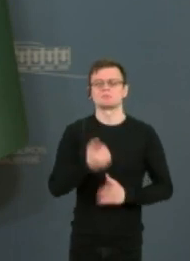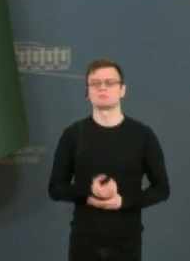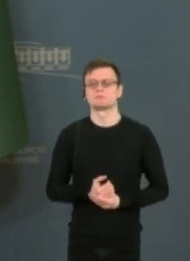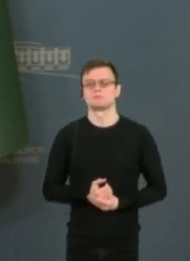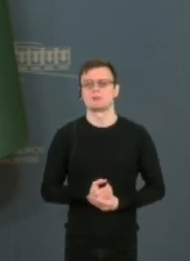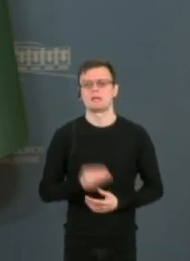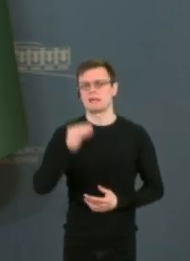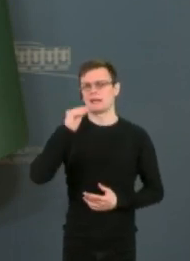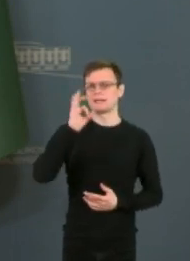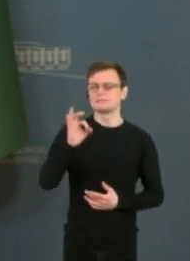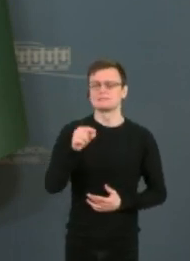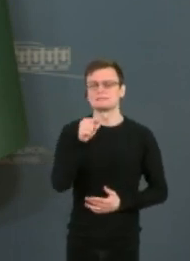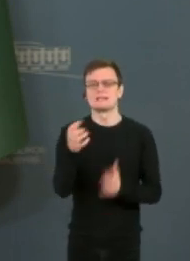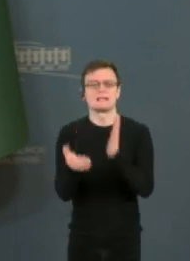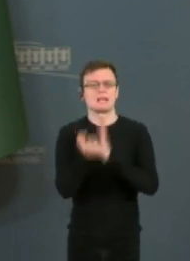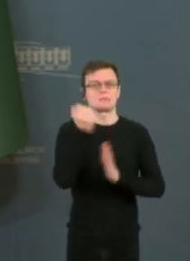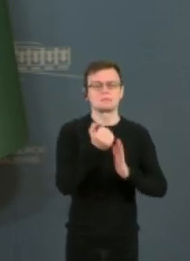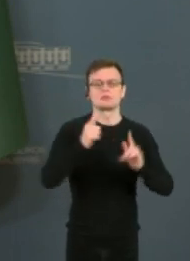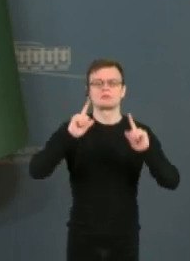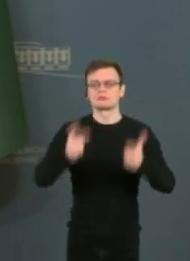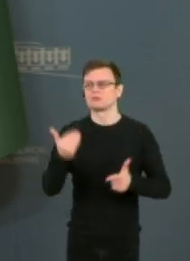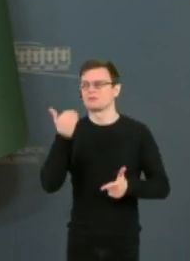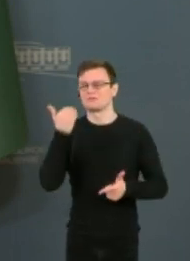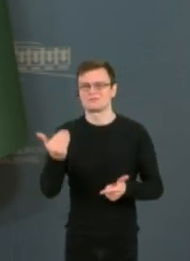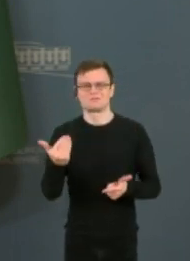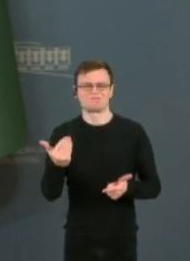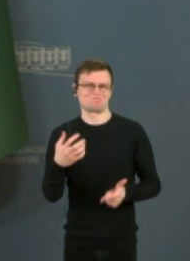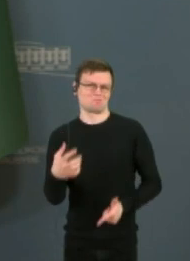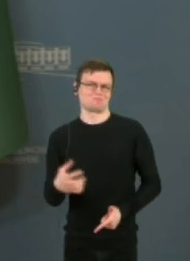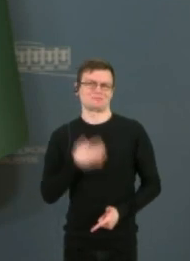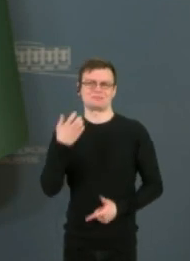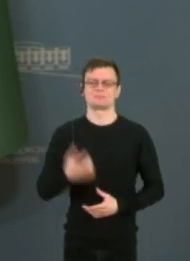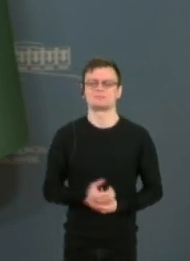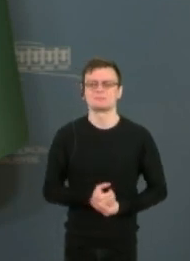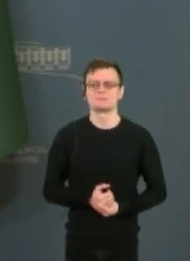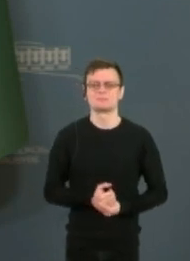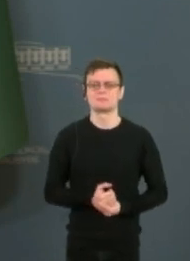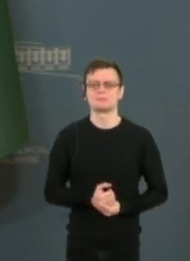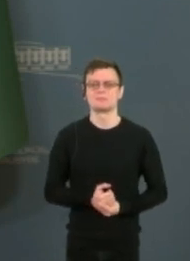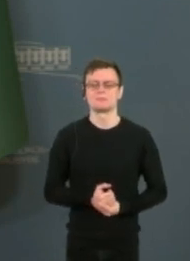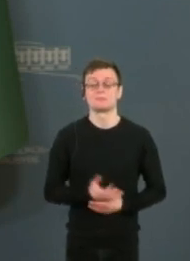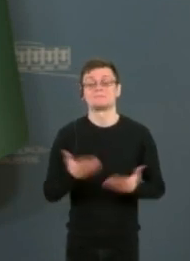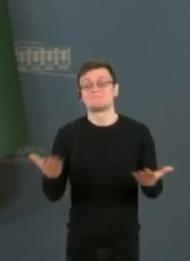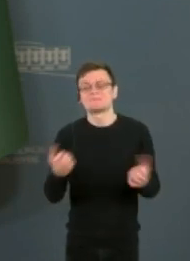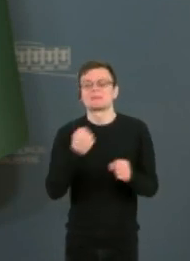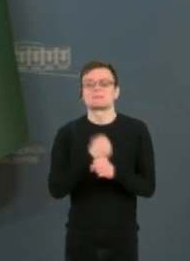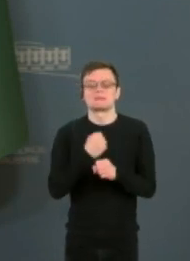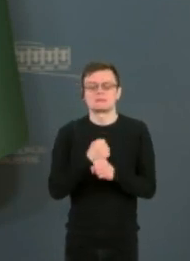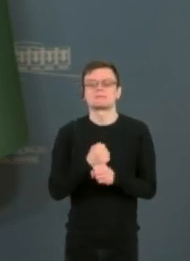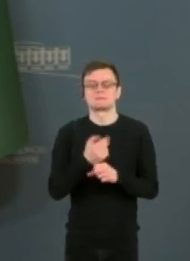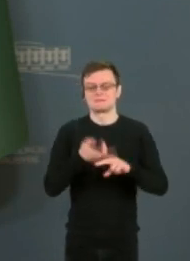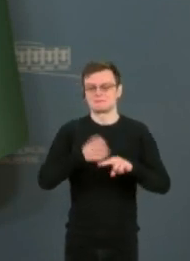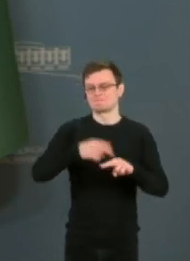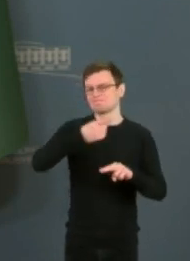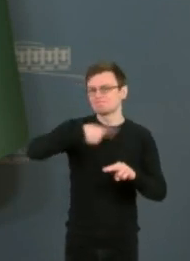yra Europos Sąjunga. Tai yra, aišku, ciniška ir manipuliatyvu, tačiau taip yra ir todėl mūsų užduotis, ypatingai